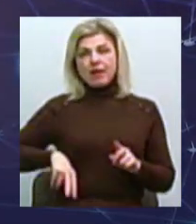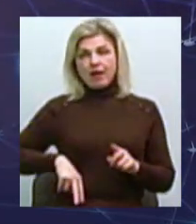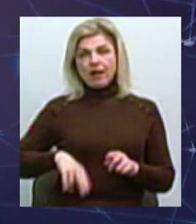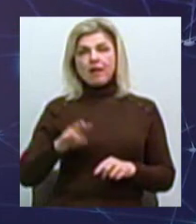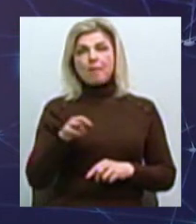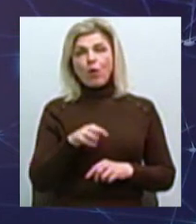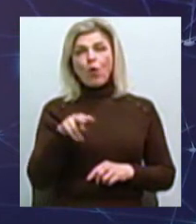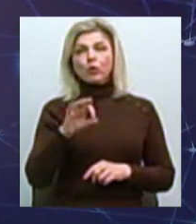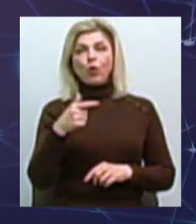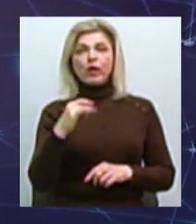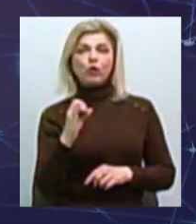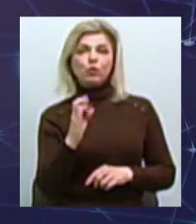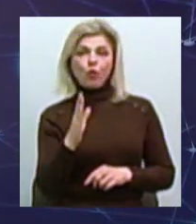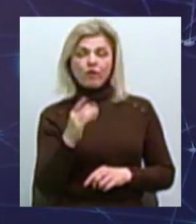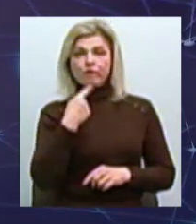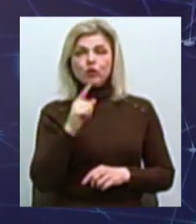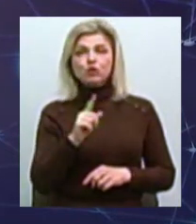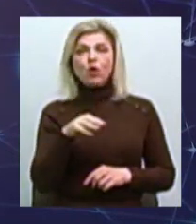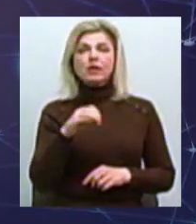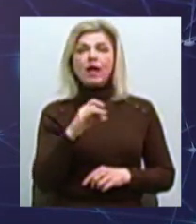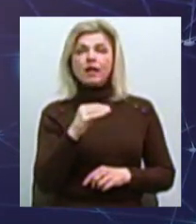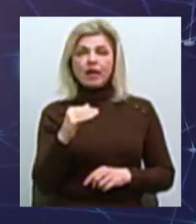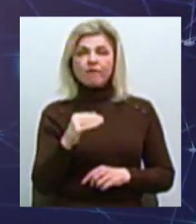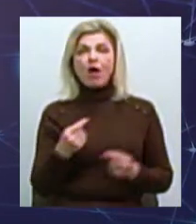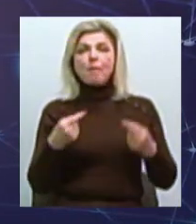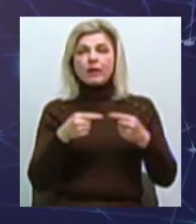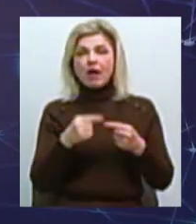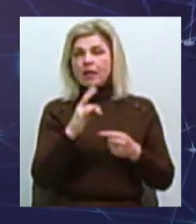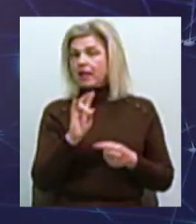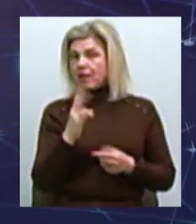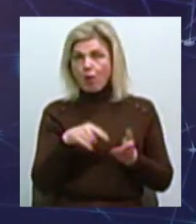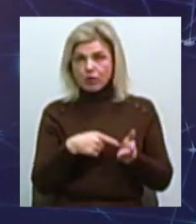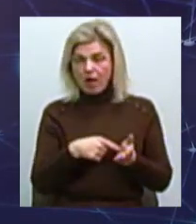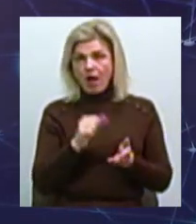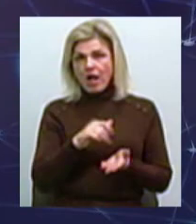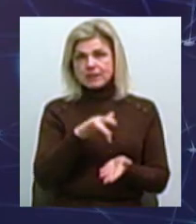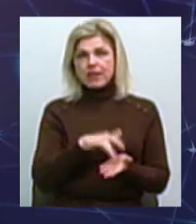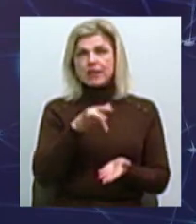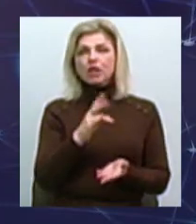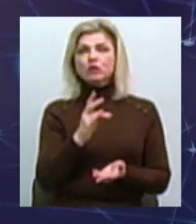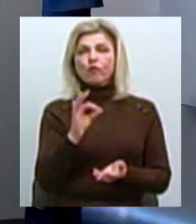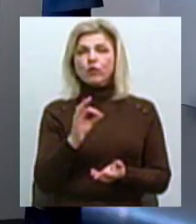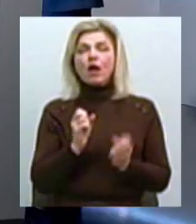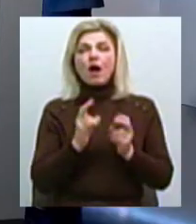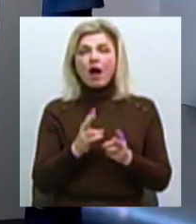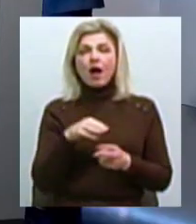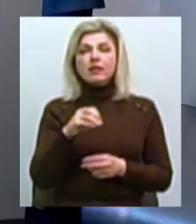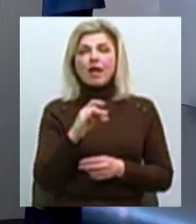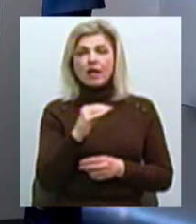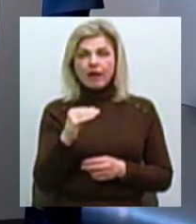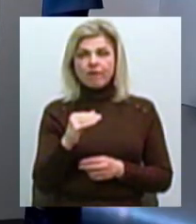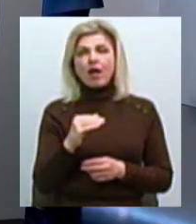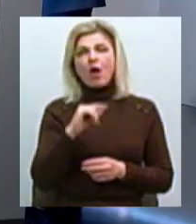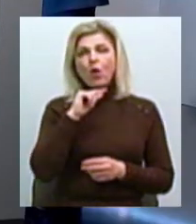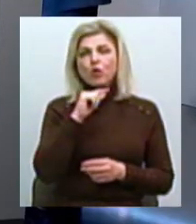Логмінов Назвав те, що тариф на тепло визначається не в Миколаїві, а централізовано Наскільки існуючий тариф економічно обґрунтований?